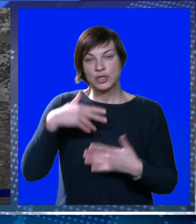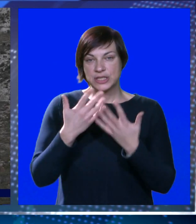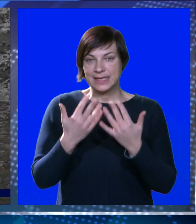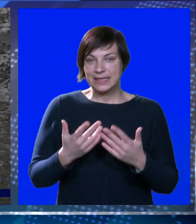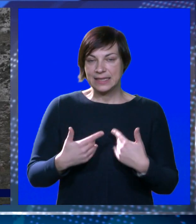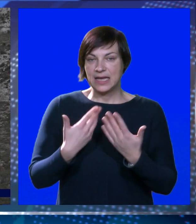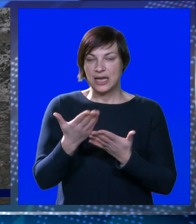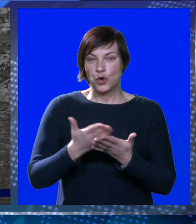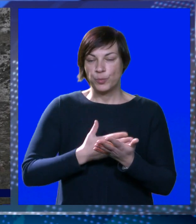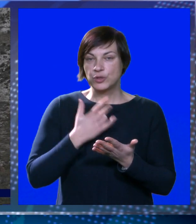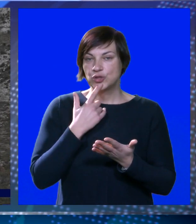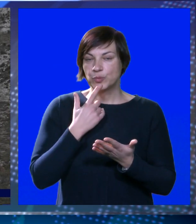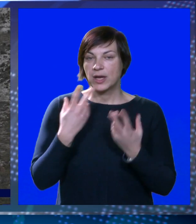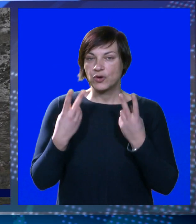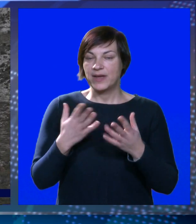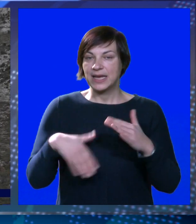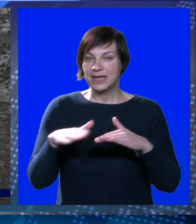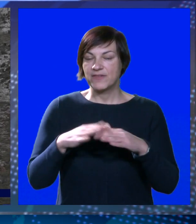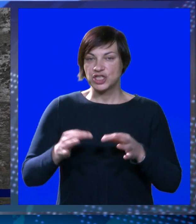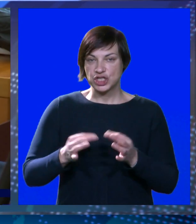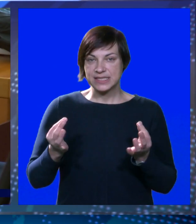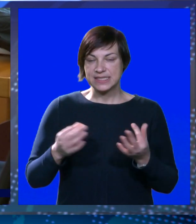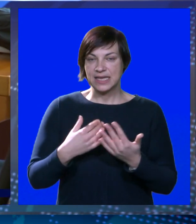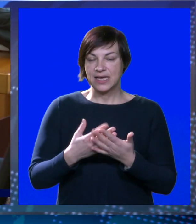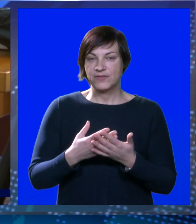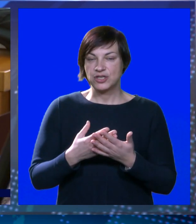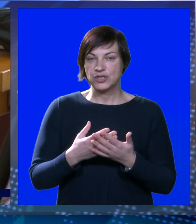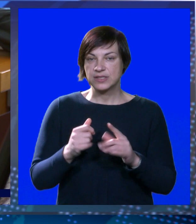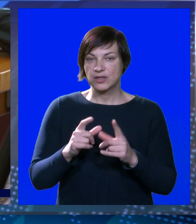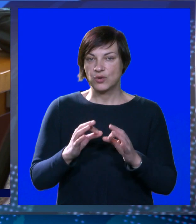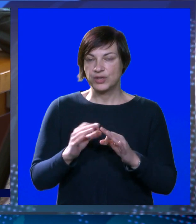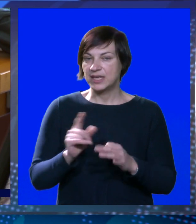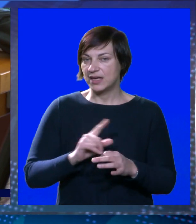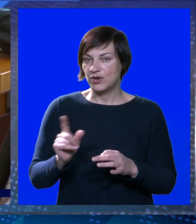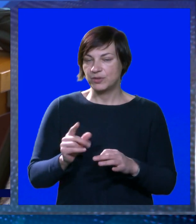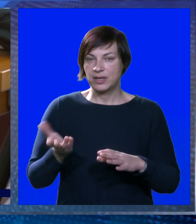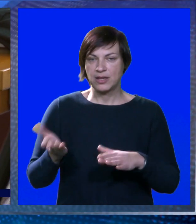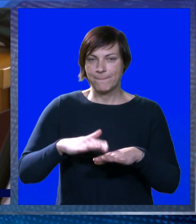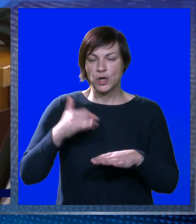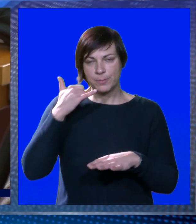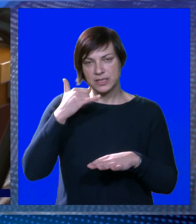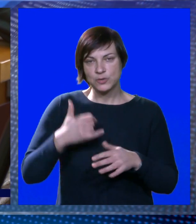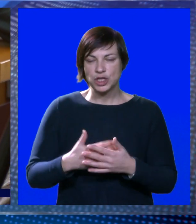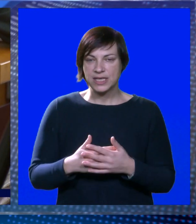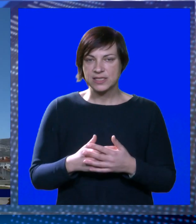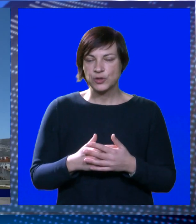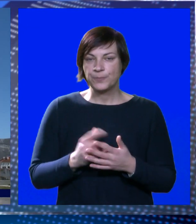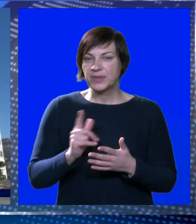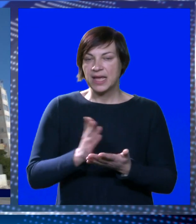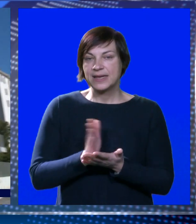dati detalje o postupku koji je od itakako velike važnosti za javnost, Korde je to odbila, a onda nam je poklopila slušalicu.